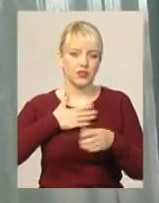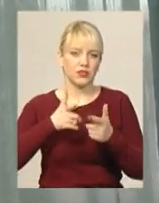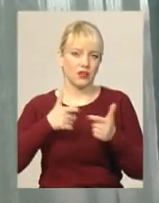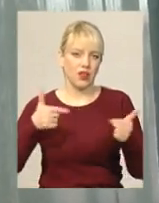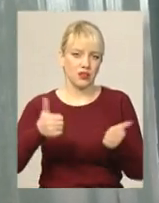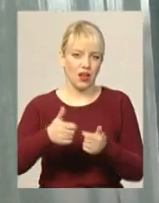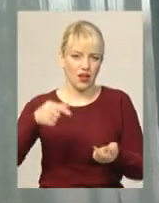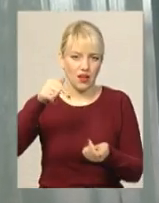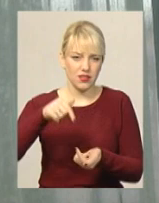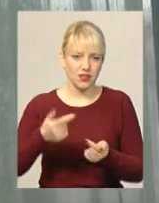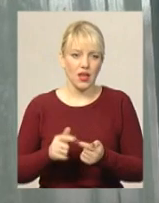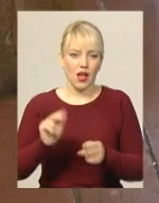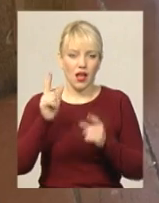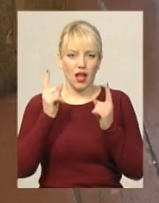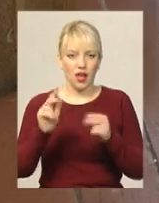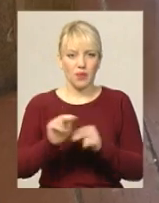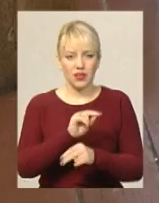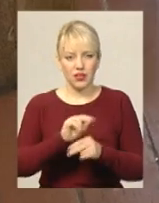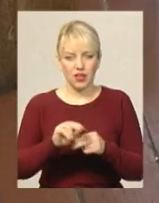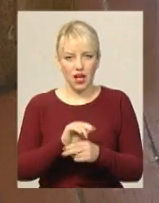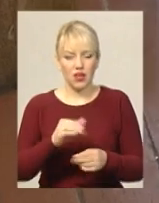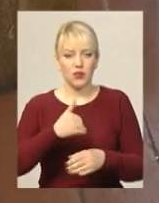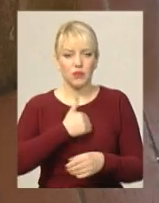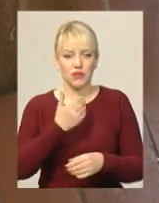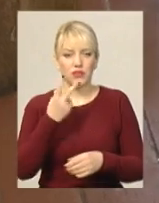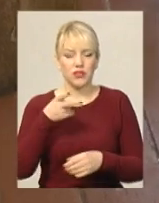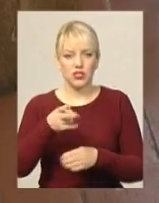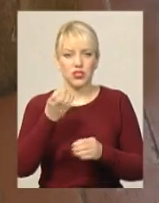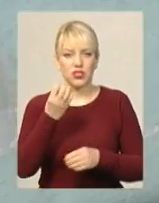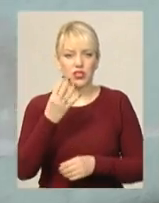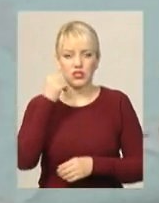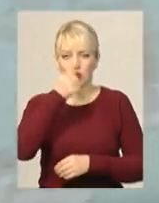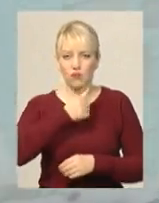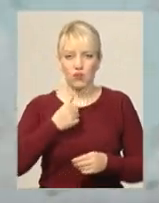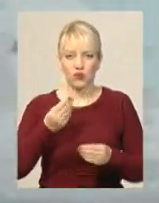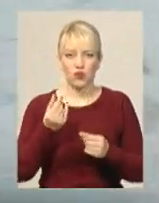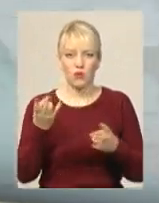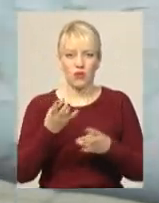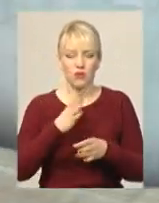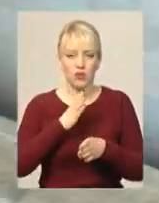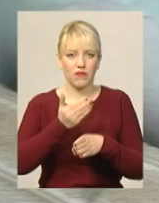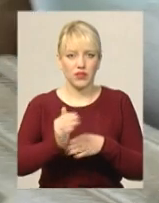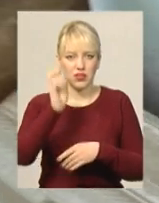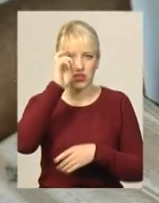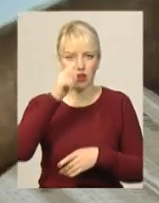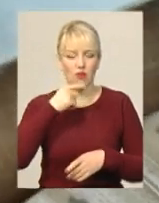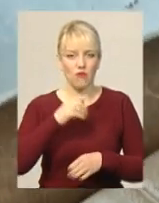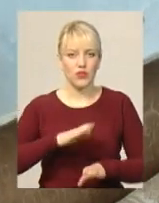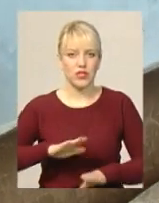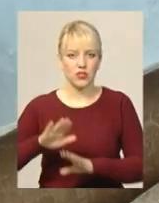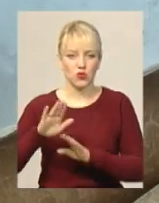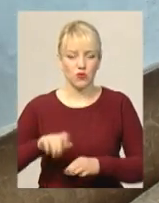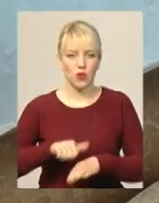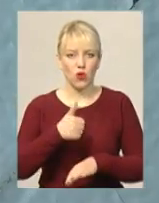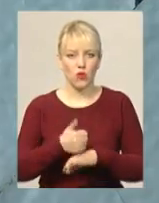відремонтувати інфекційне відділення збиралося ще у 2014 році Гроші мала виділити держава, запевняє заступниця головного лікаря